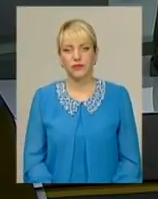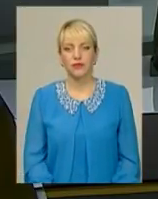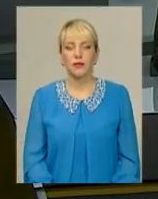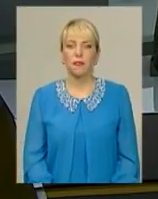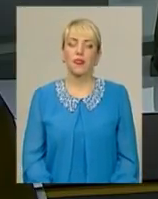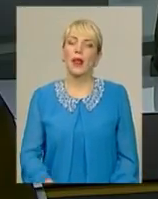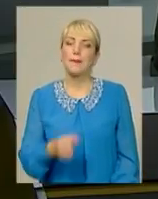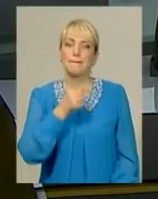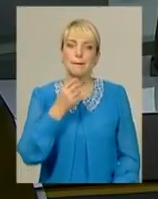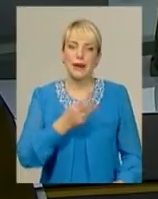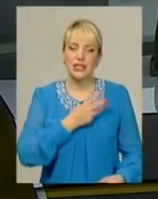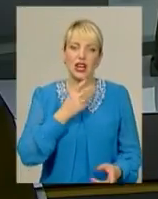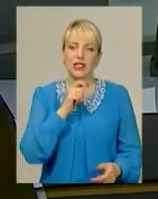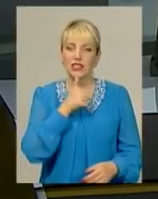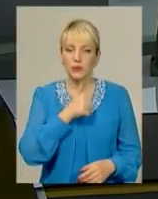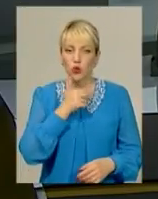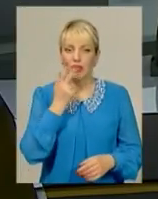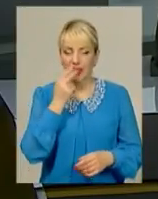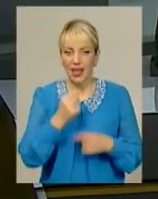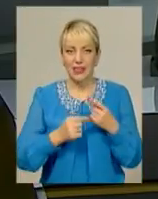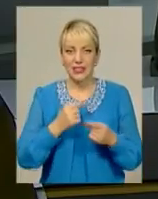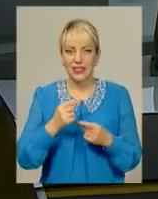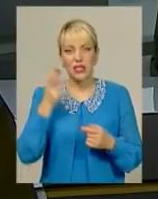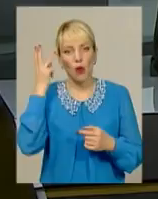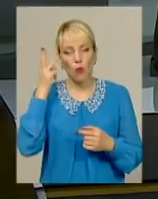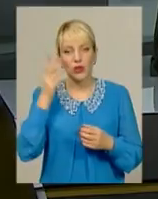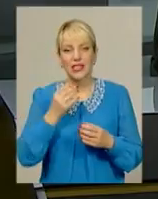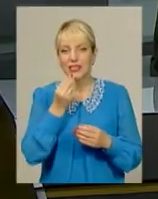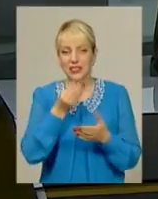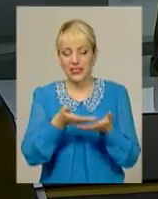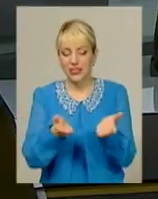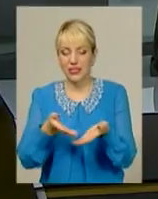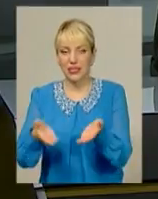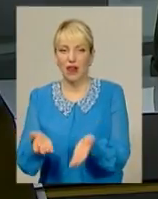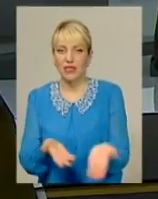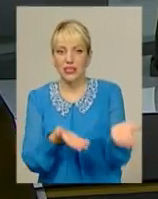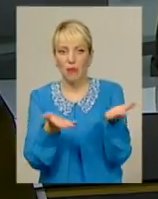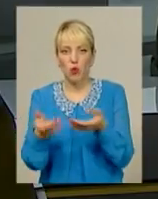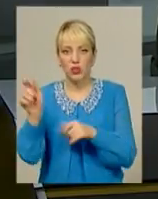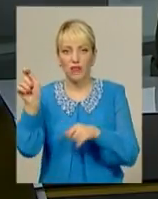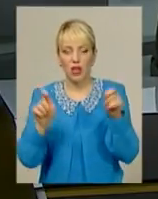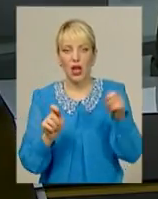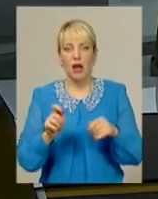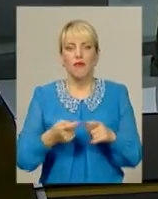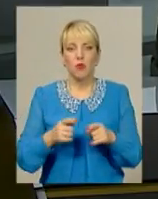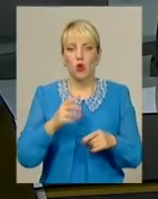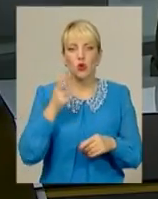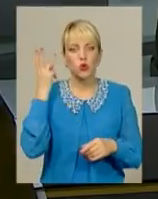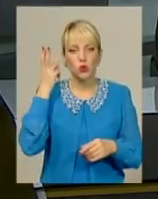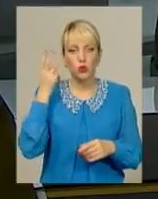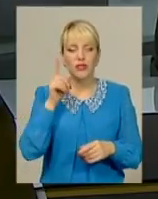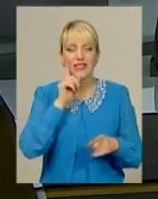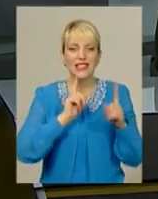Бажаєте спробувати традиційні подільські страви? Тоді запрошуємо вас на фестиваль про скурівські смаколики. Організований